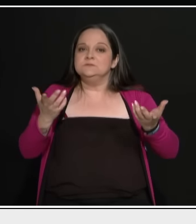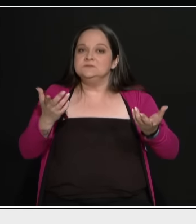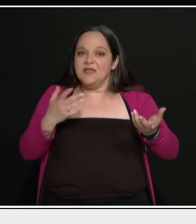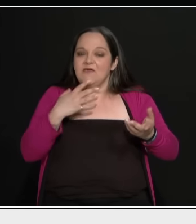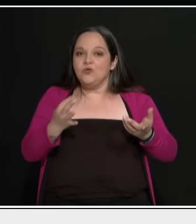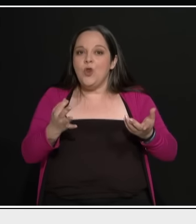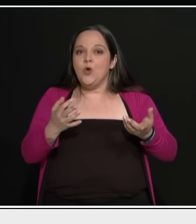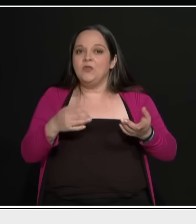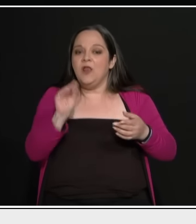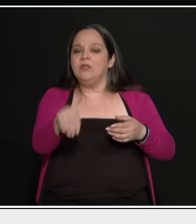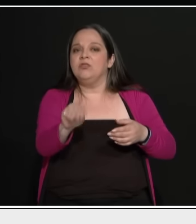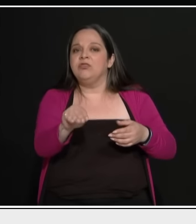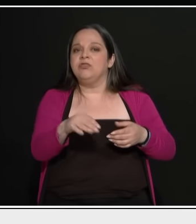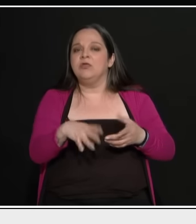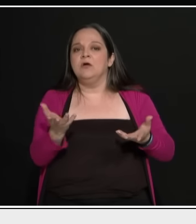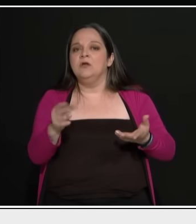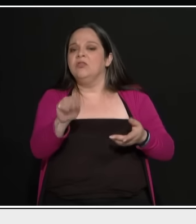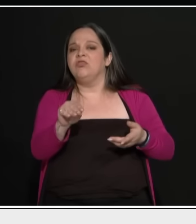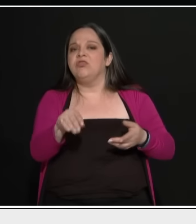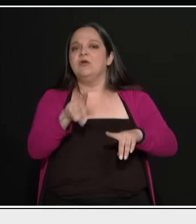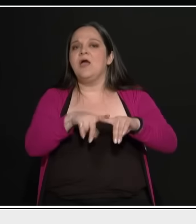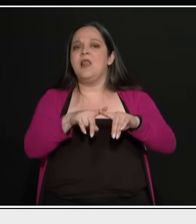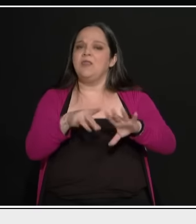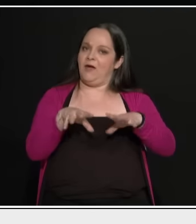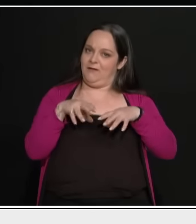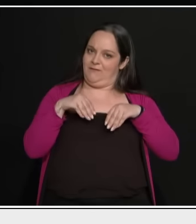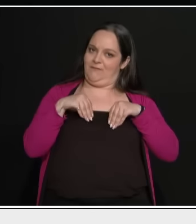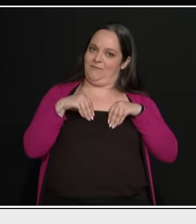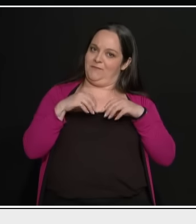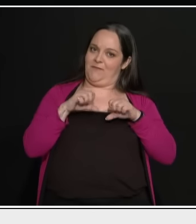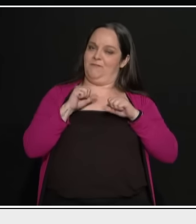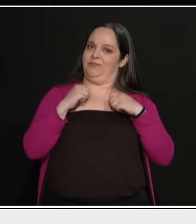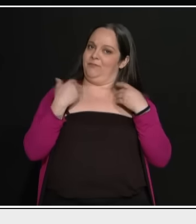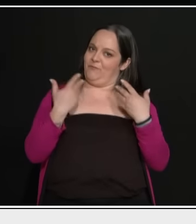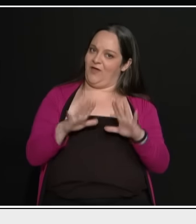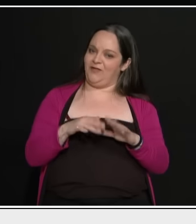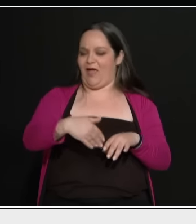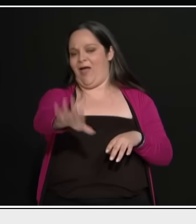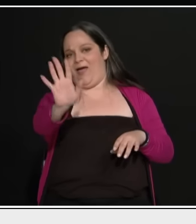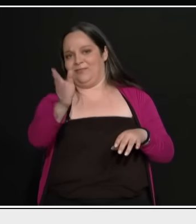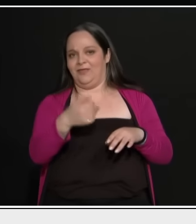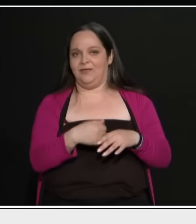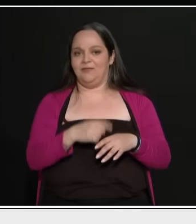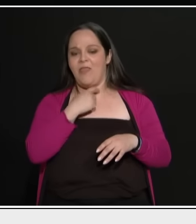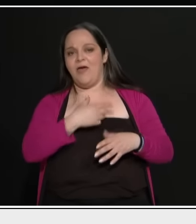για να ξεφτιλεί στην Ελλάδα. Να πει ότι, α, κάνατε την υποχώρηση. Α, τα από εδώ, ρε. Δεν σας έχουμε ανάγκη.